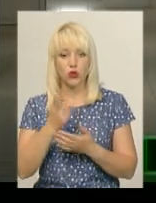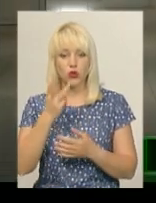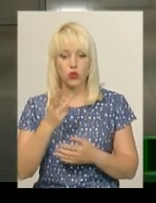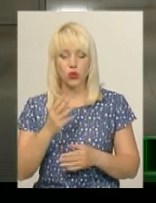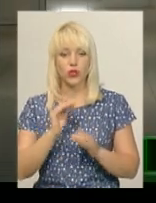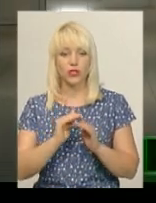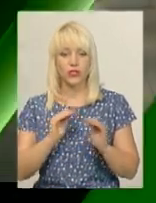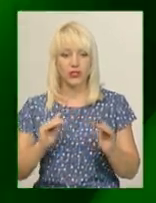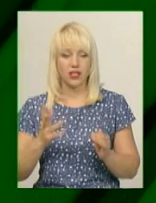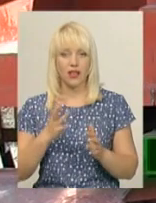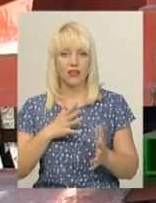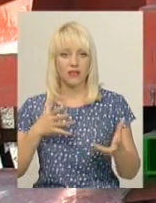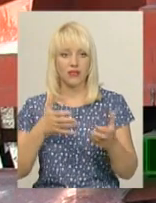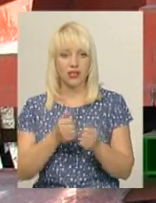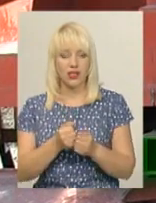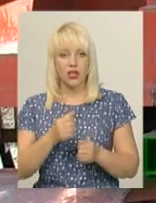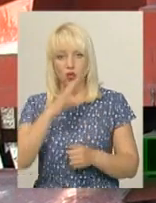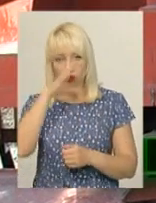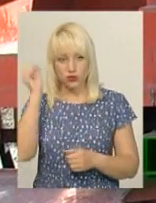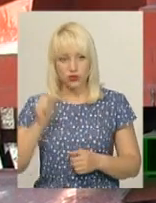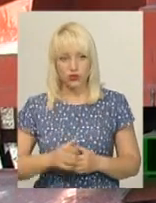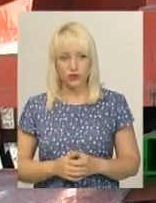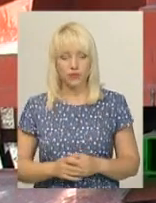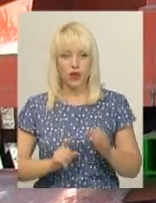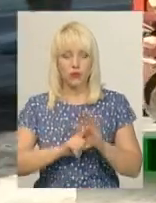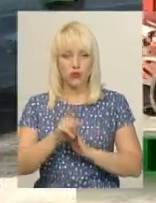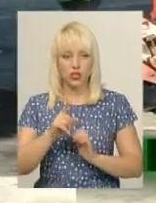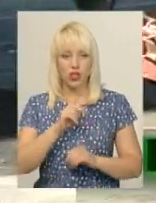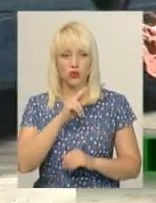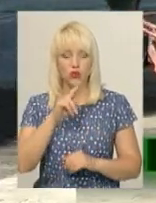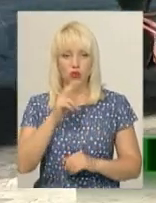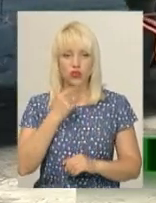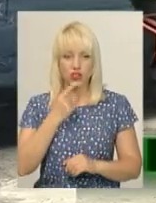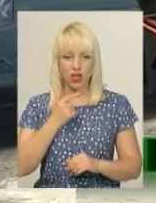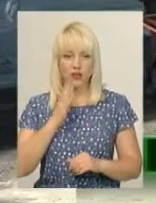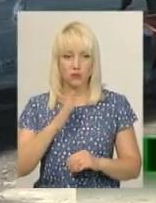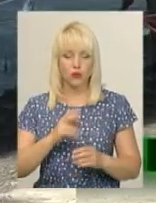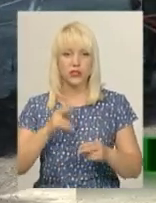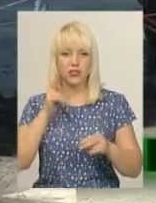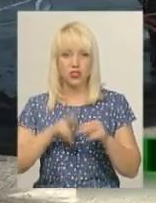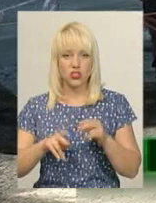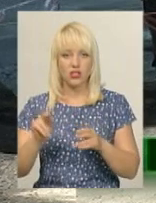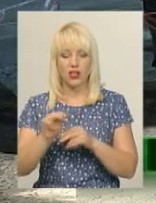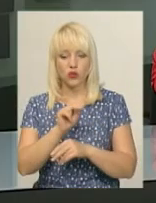результаті нічної ДТП. На початку червня завершать реконструкцію Хмельницької привокзальної площі.